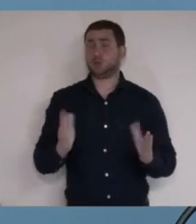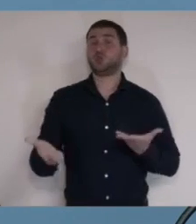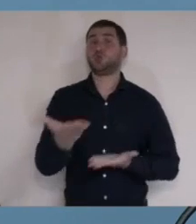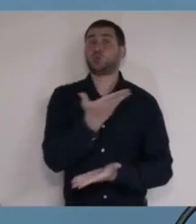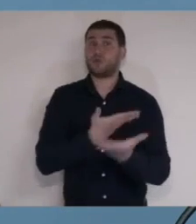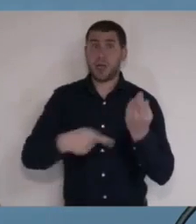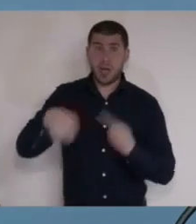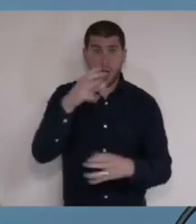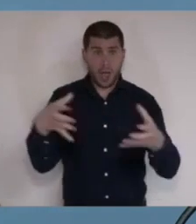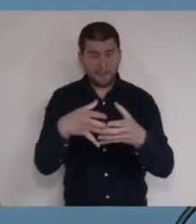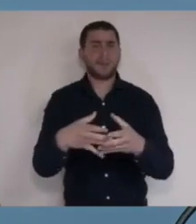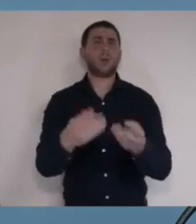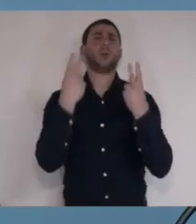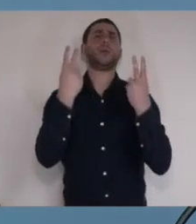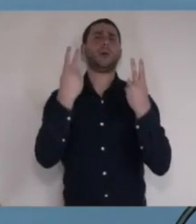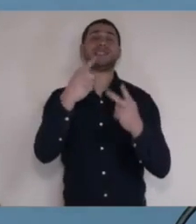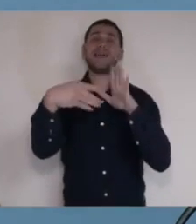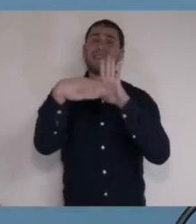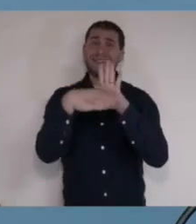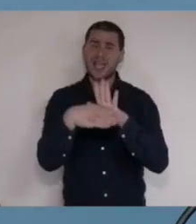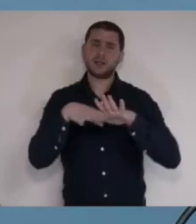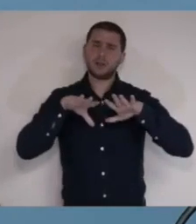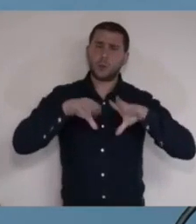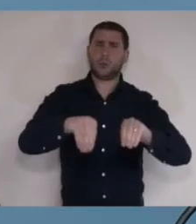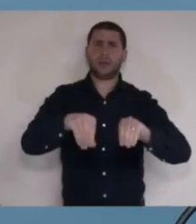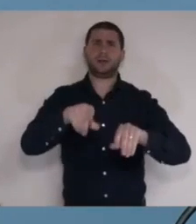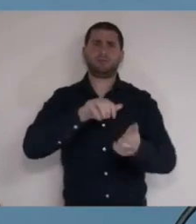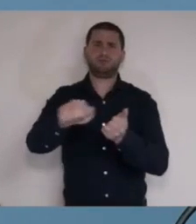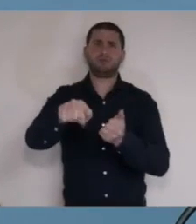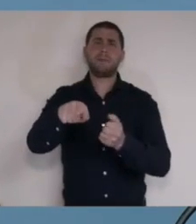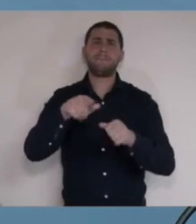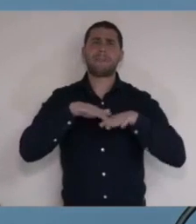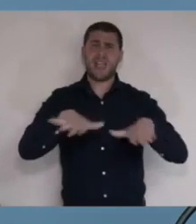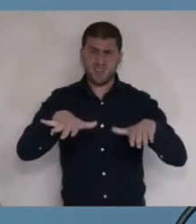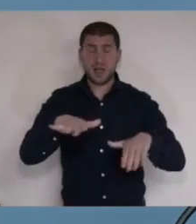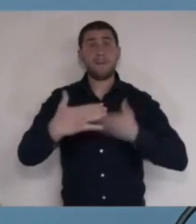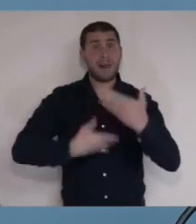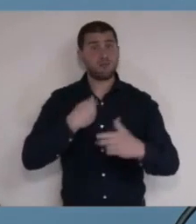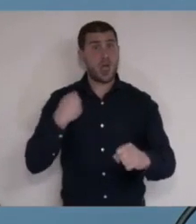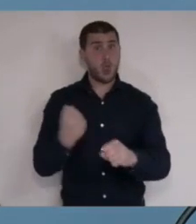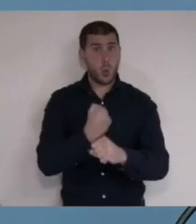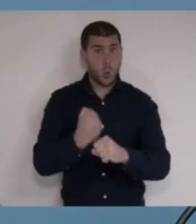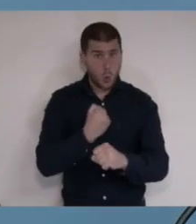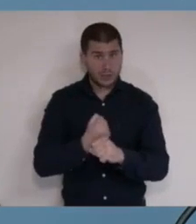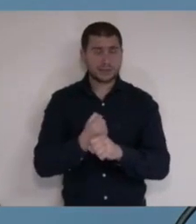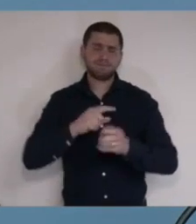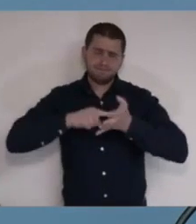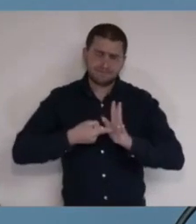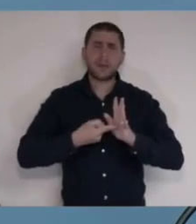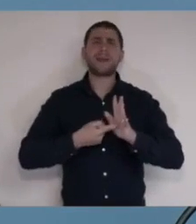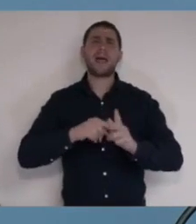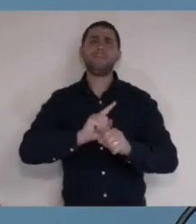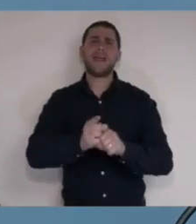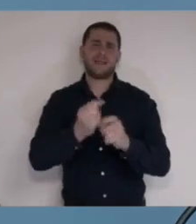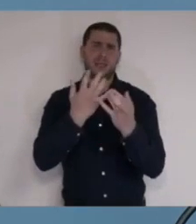שיתוף הפעולה מצדכם הוא חיוני. הוא תנאי להשתלטות על המגפה. הצעדים שאנו נוקטים מכוונים להשיג